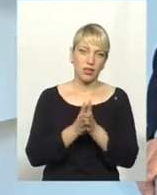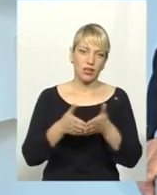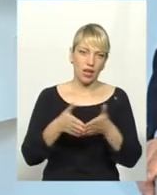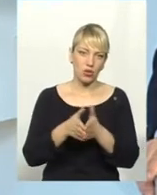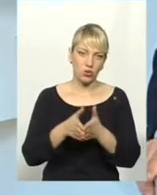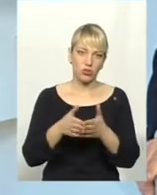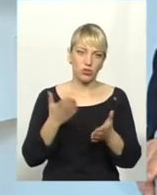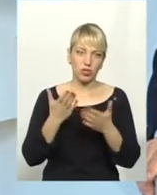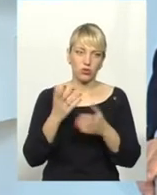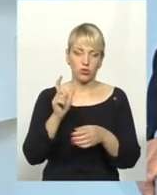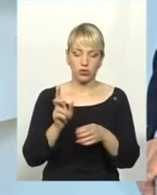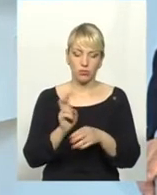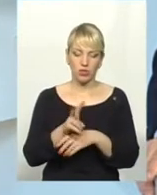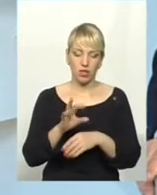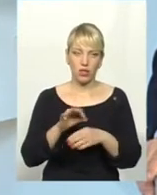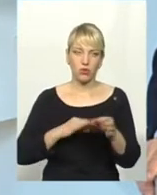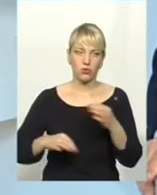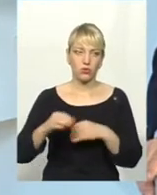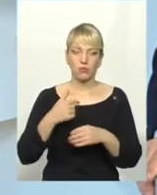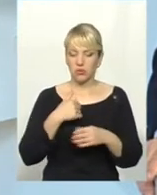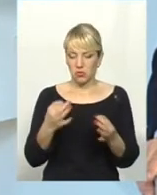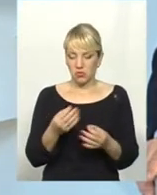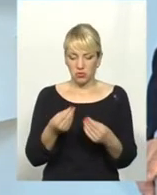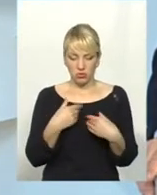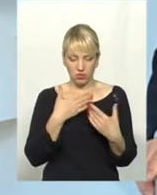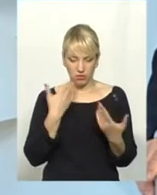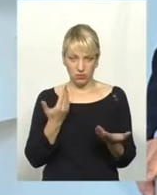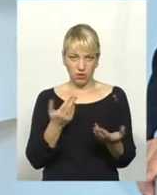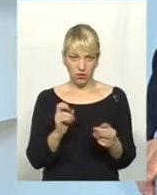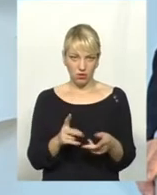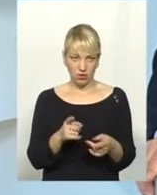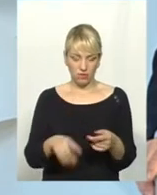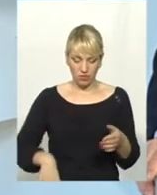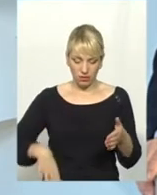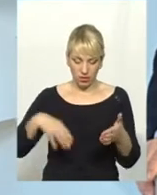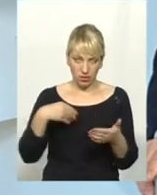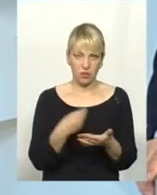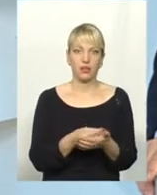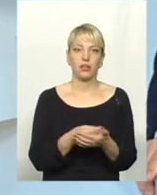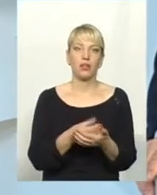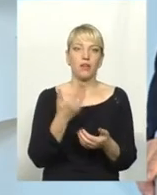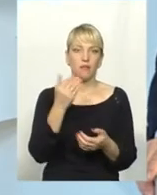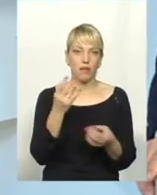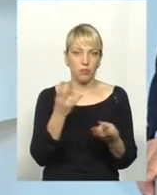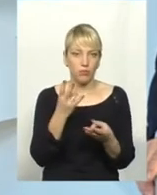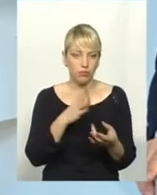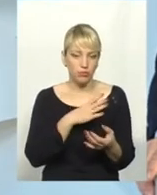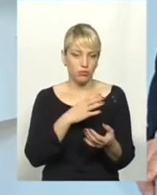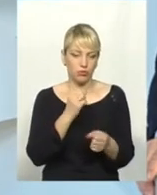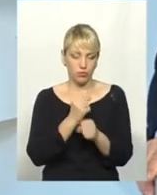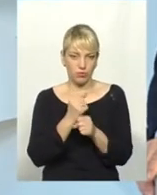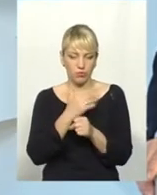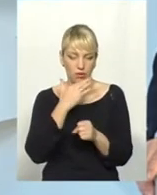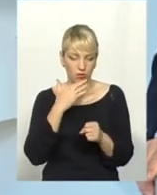густо пацієнт приходить на консультацію, мені нічого не дали. Я кажу, як ви витратили такі кошти, вам зробили стільки